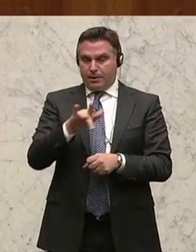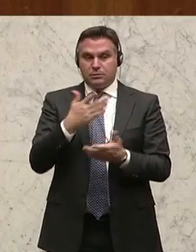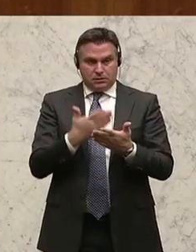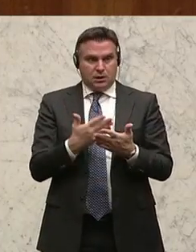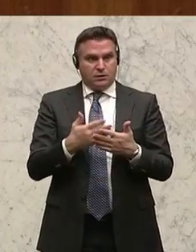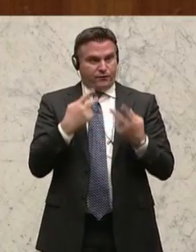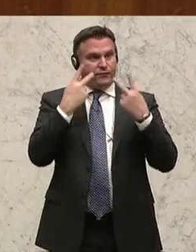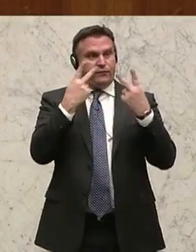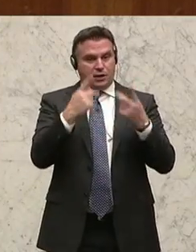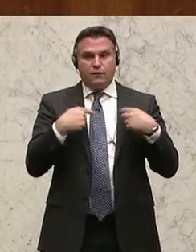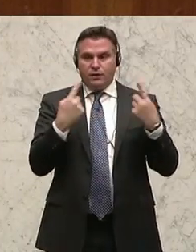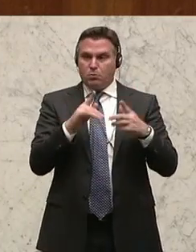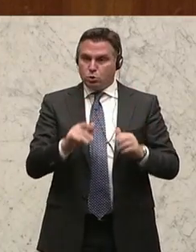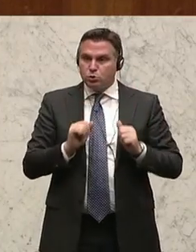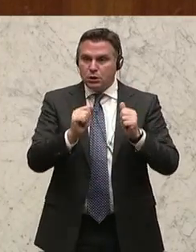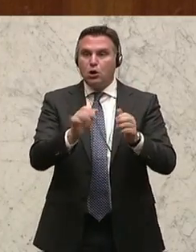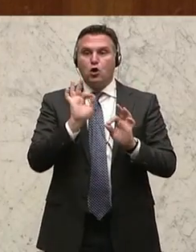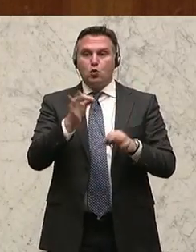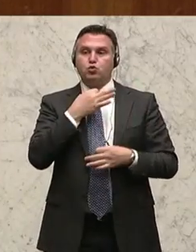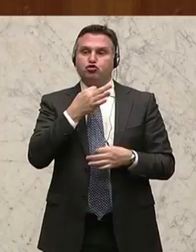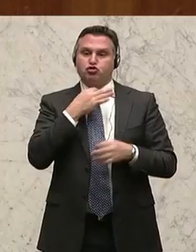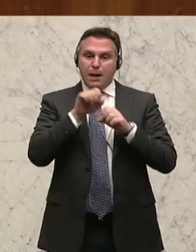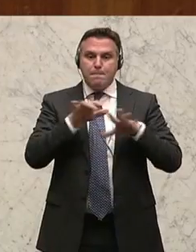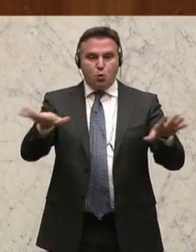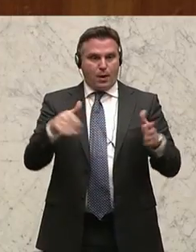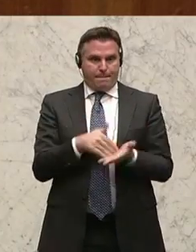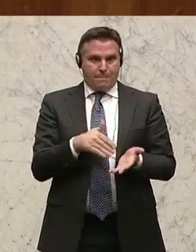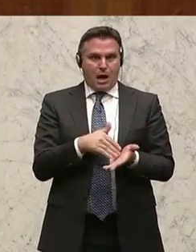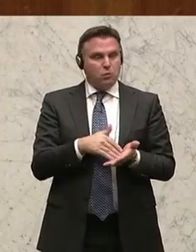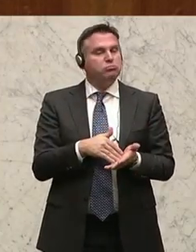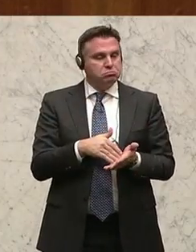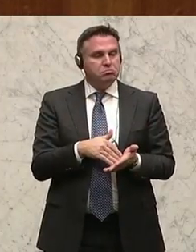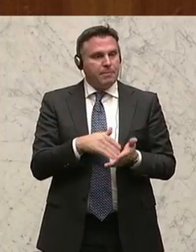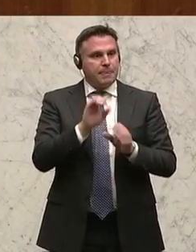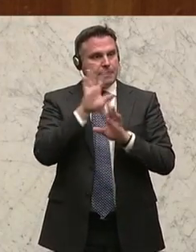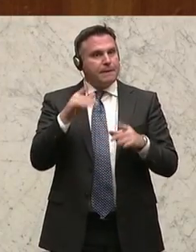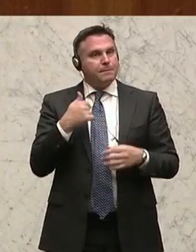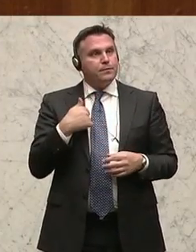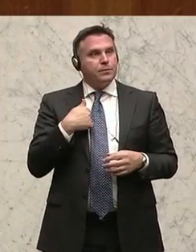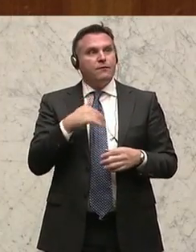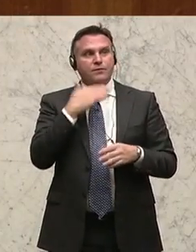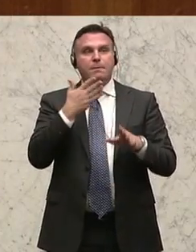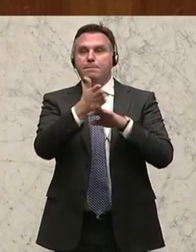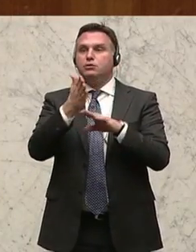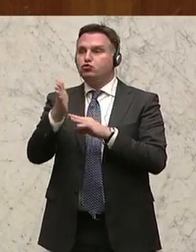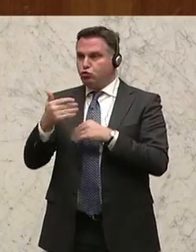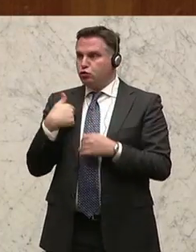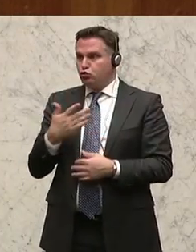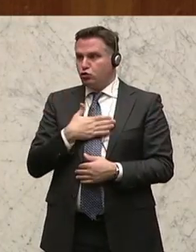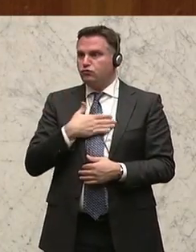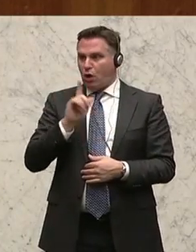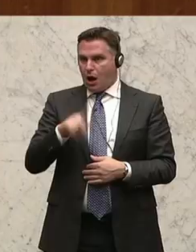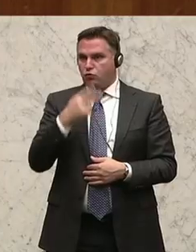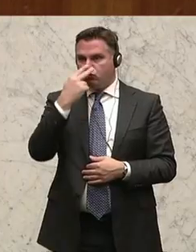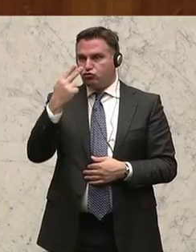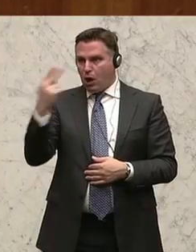dran setzen, dass wir erstens einmal die Stimmung wieder verbessern. Das ist keine Frage. Das ist keine Frage. Ich bin auch viel unterwegs. Und deshalb müssen wir also schauen,